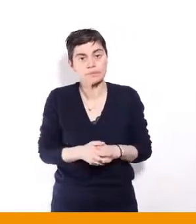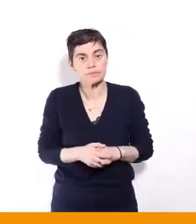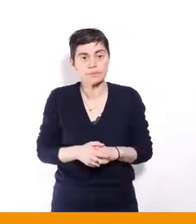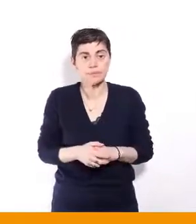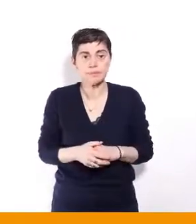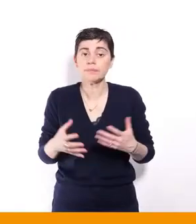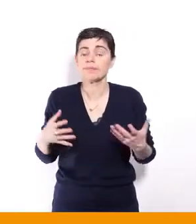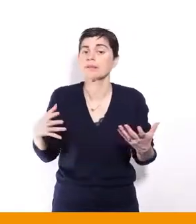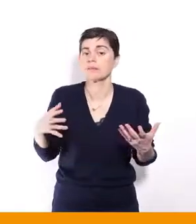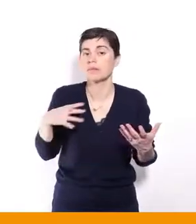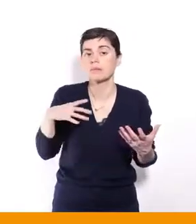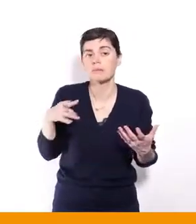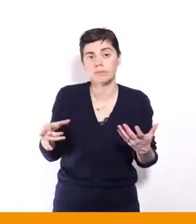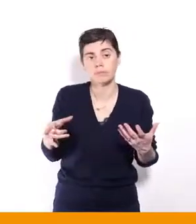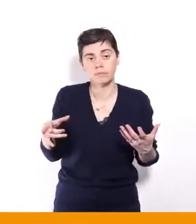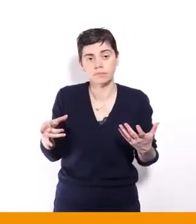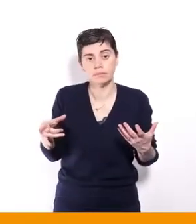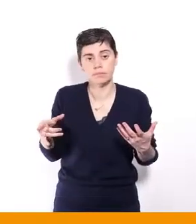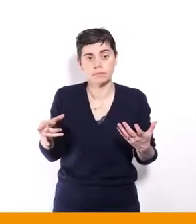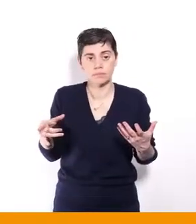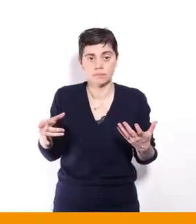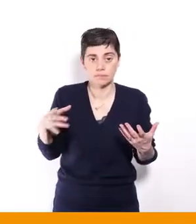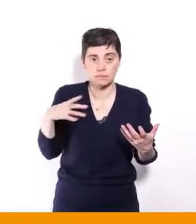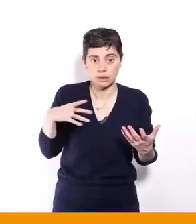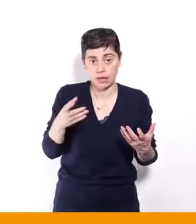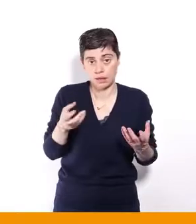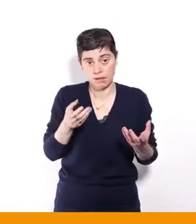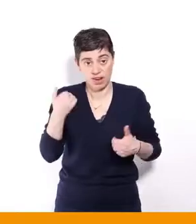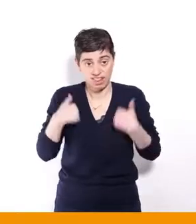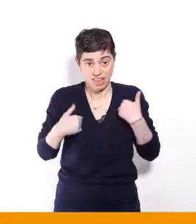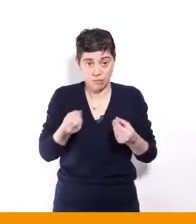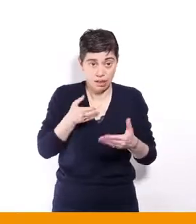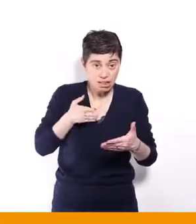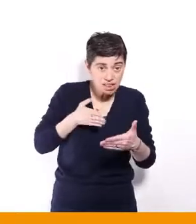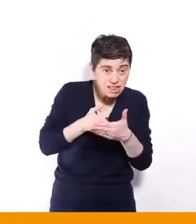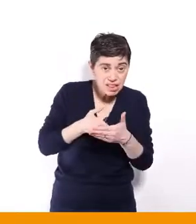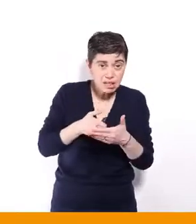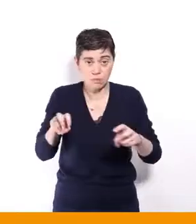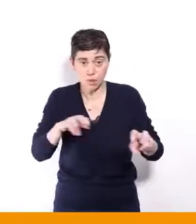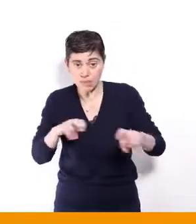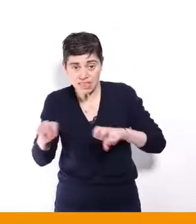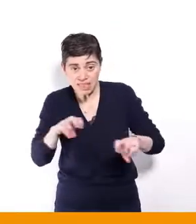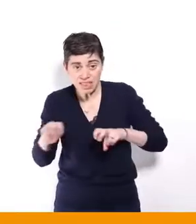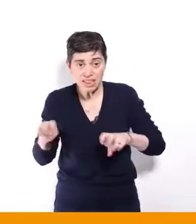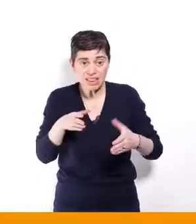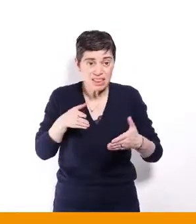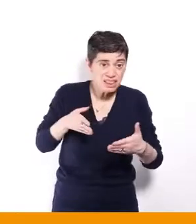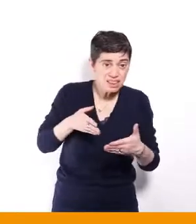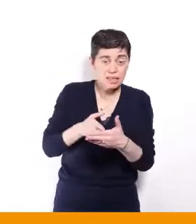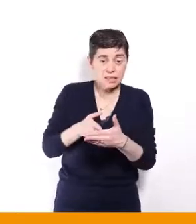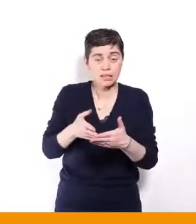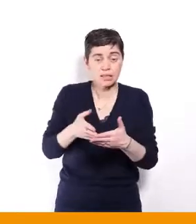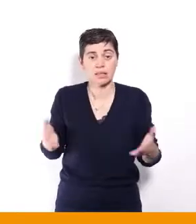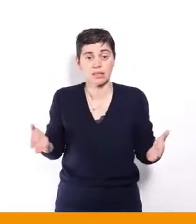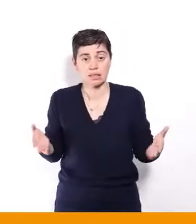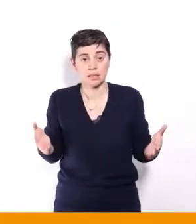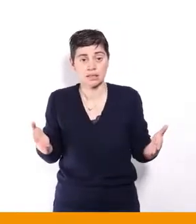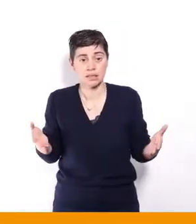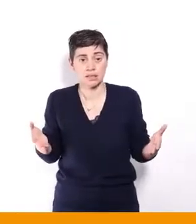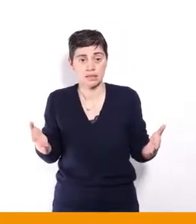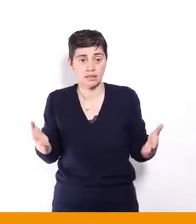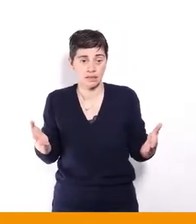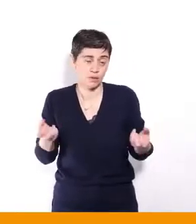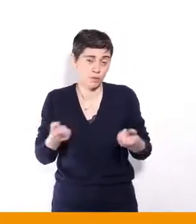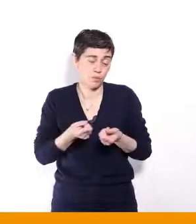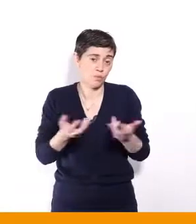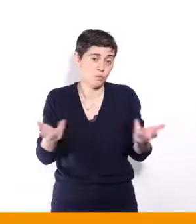le handicap les freine, les freine dans leur mobilité, les freine dans un certain nombre